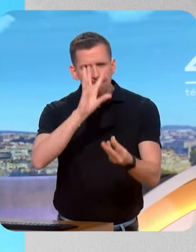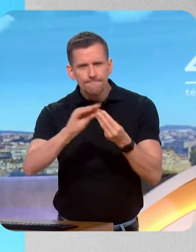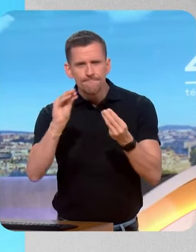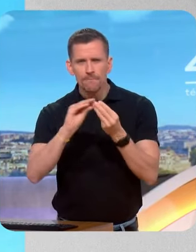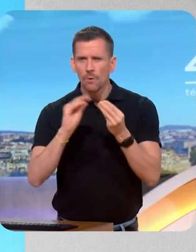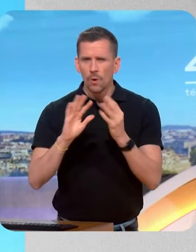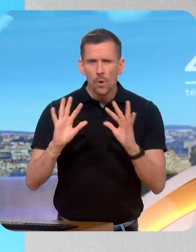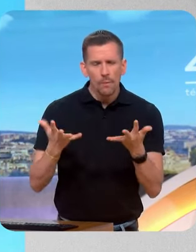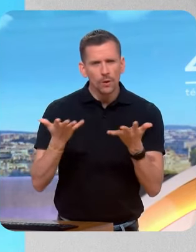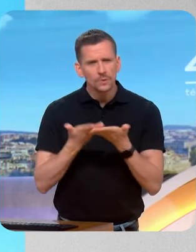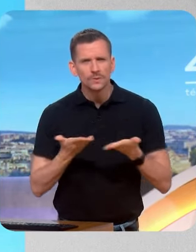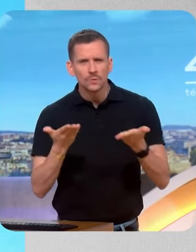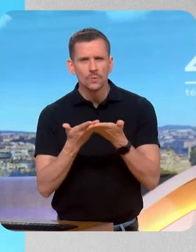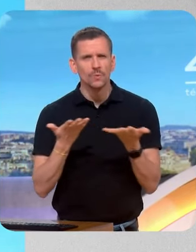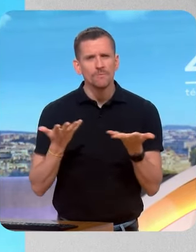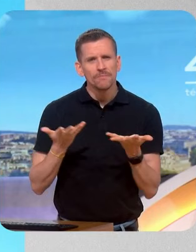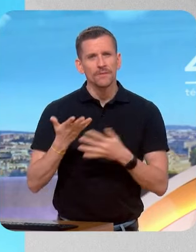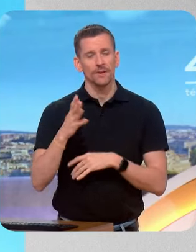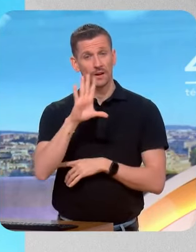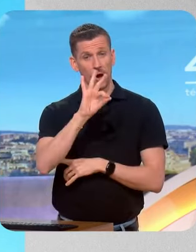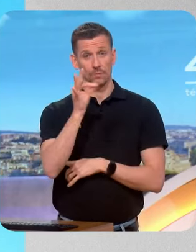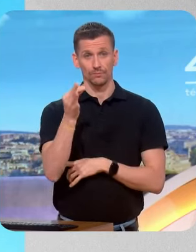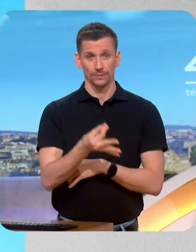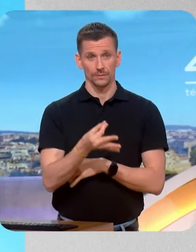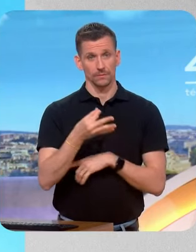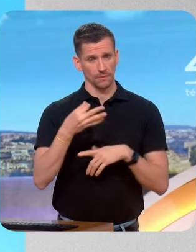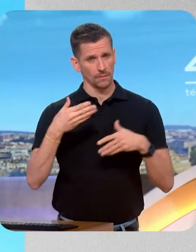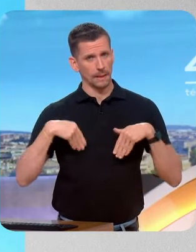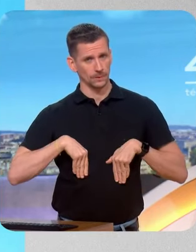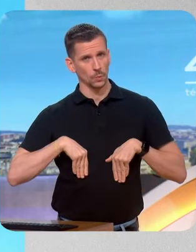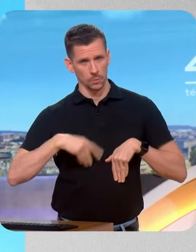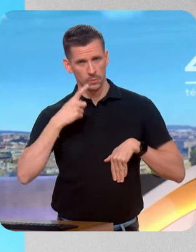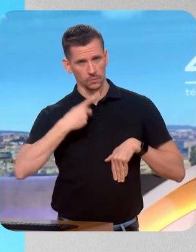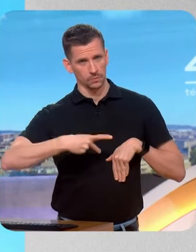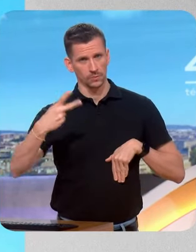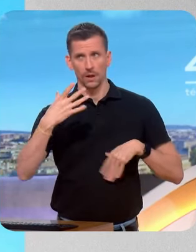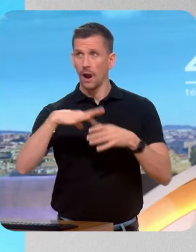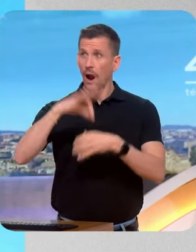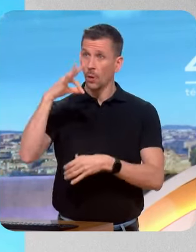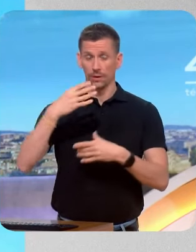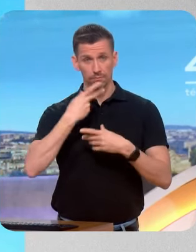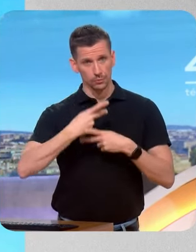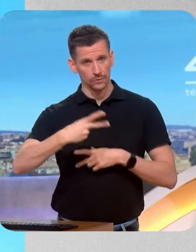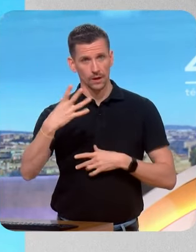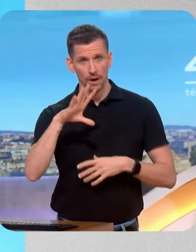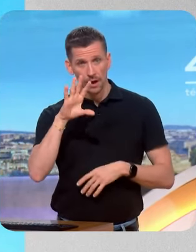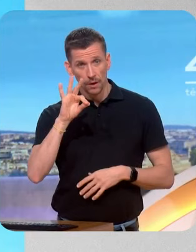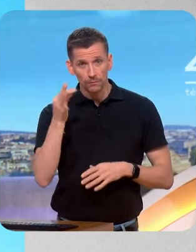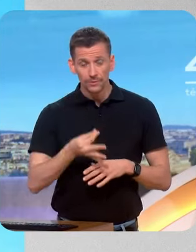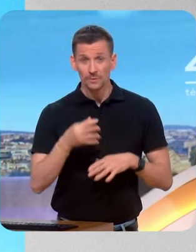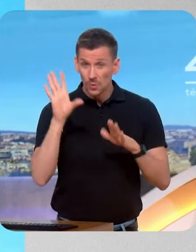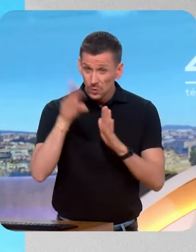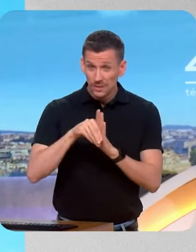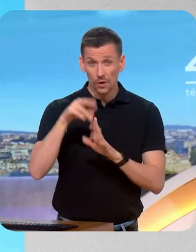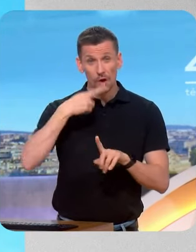Il y a 50% d'abstention à peu près à toutes les élections, il en annonce la même chose pour les prochaines élections européennes. Il y a